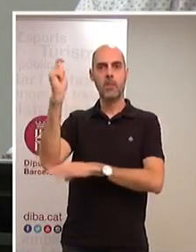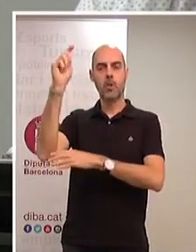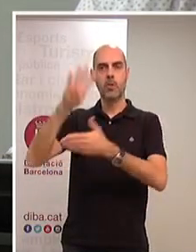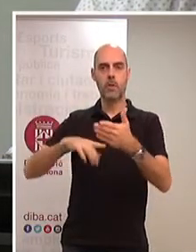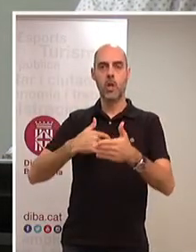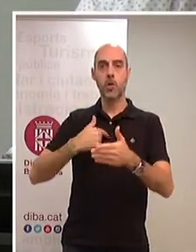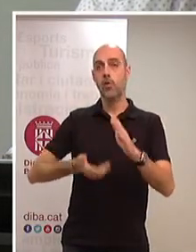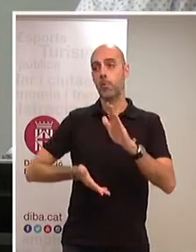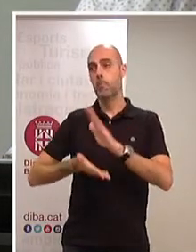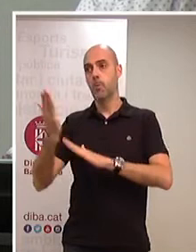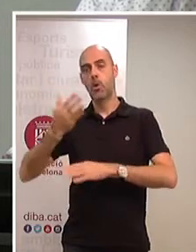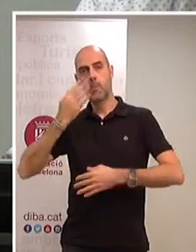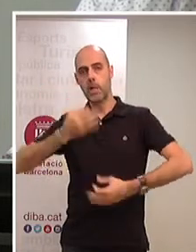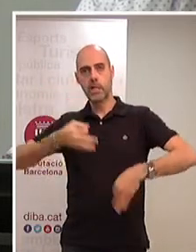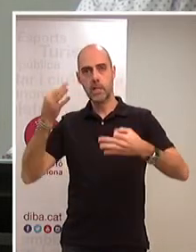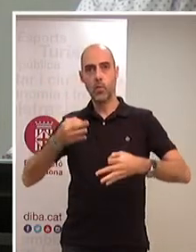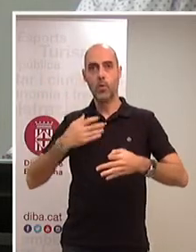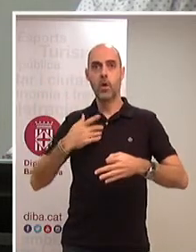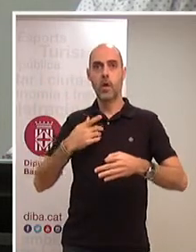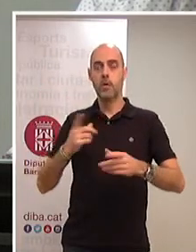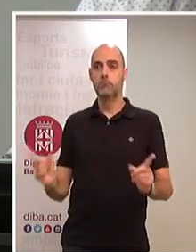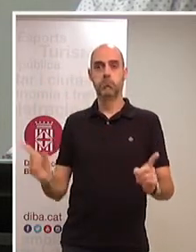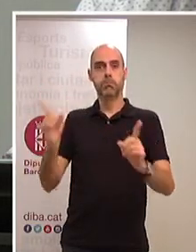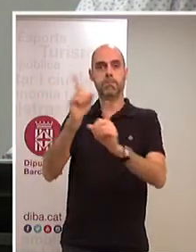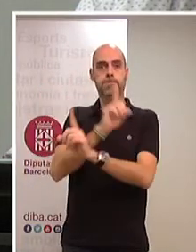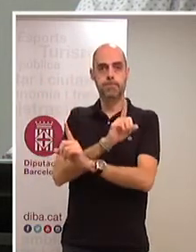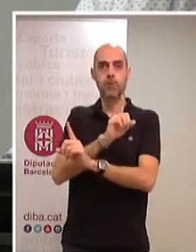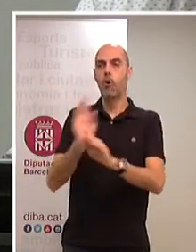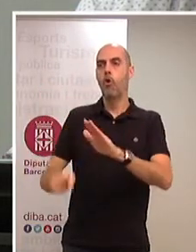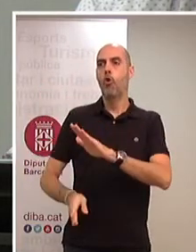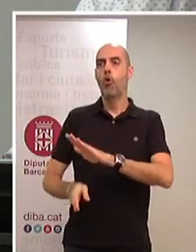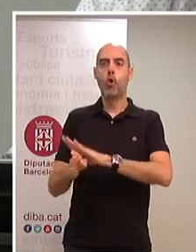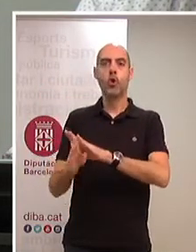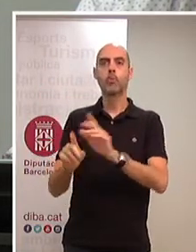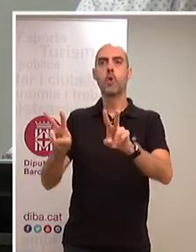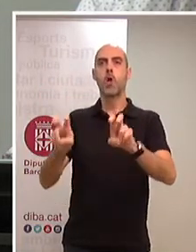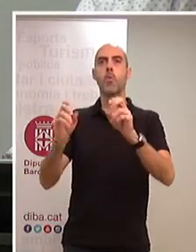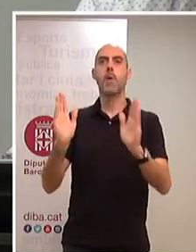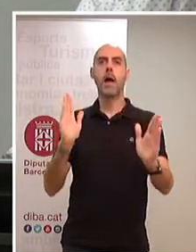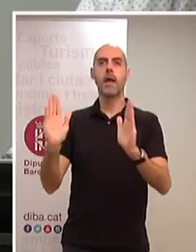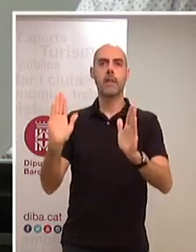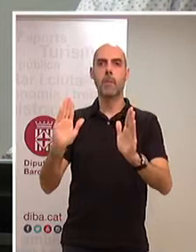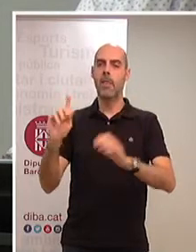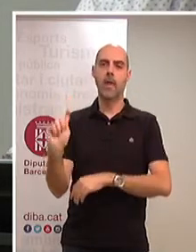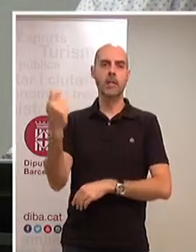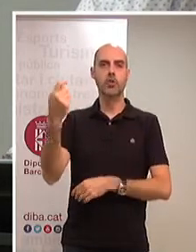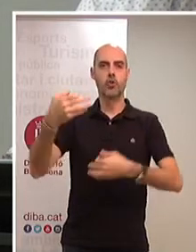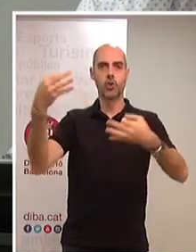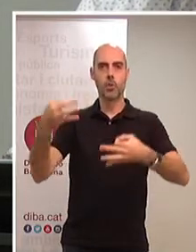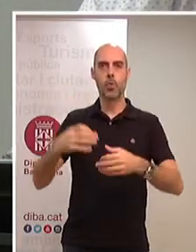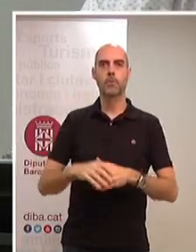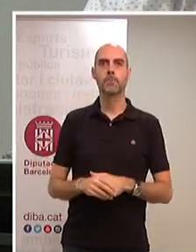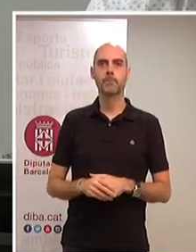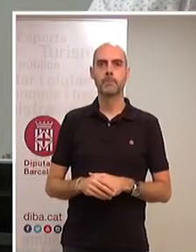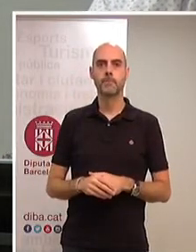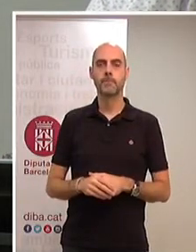convençuda que el relleu serà la consecució d'una nova etapa d'èxit. Crec que hem